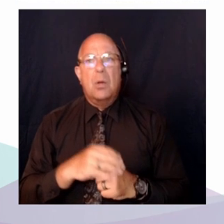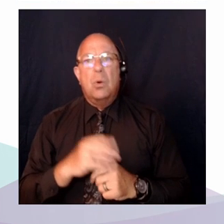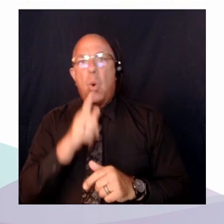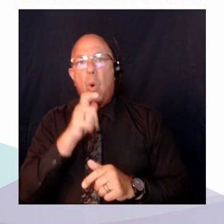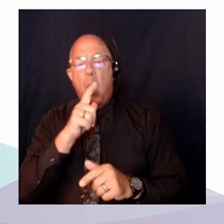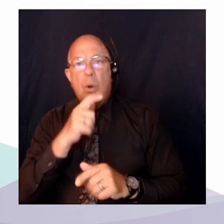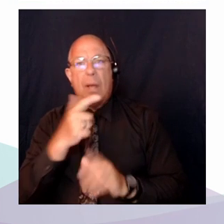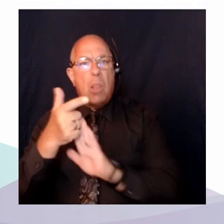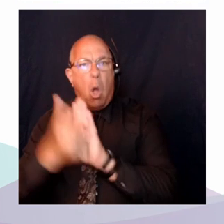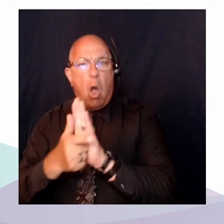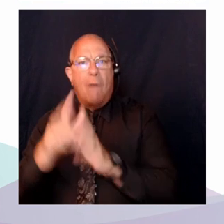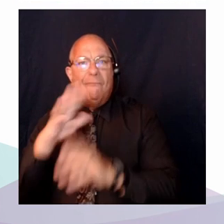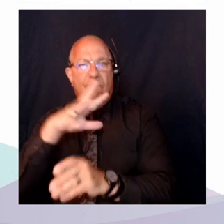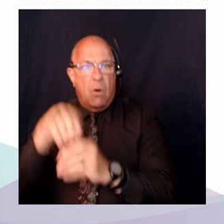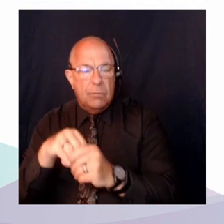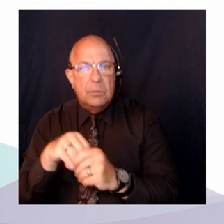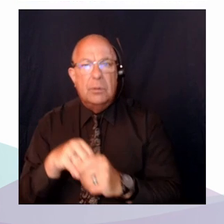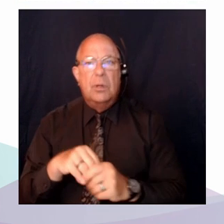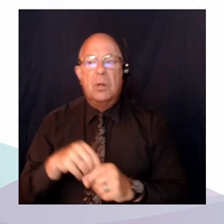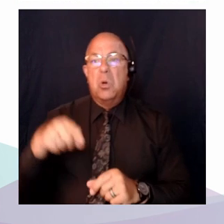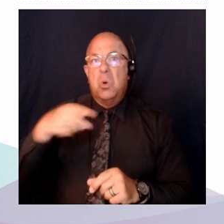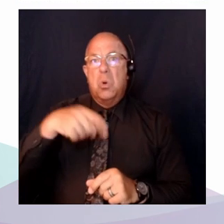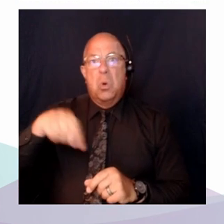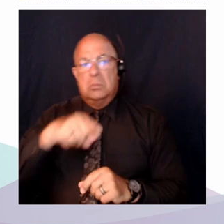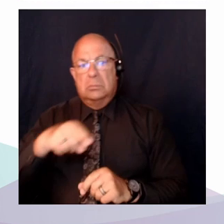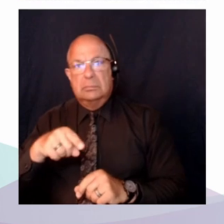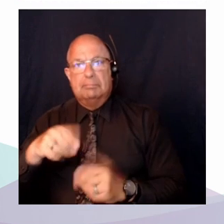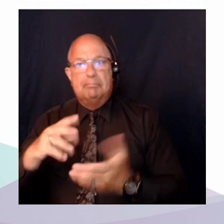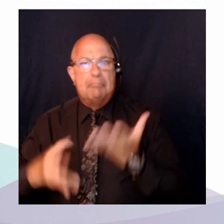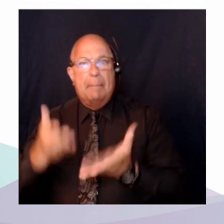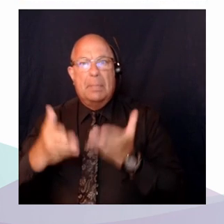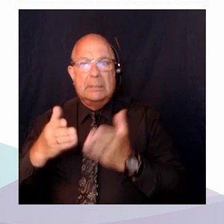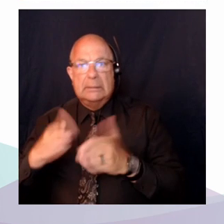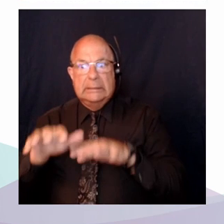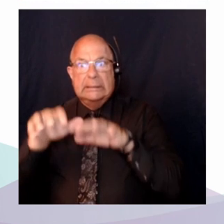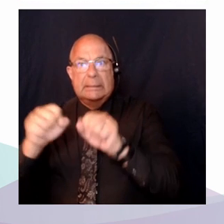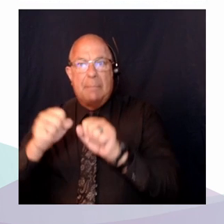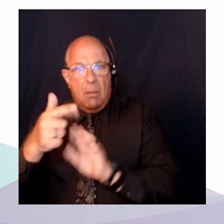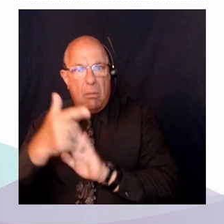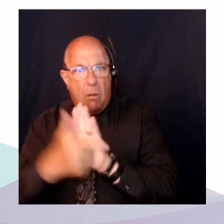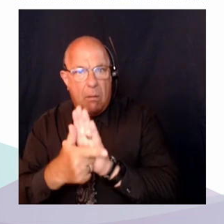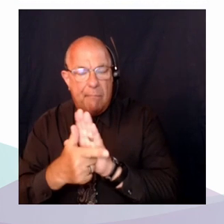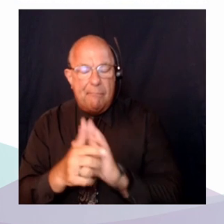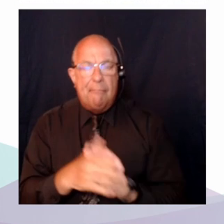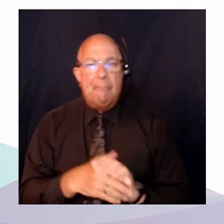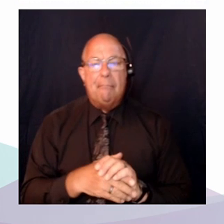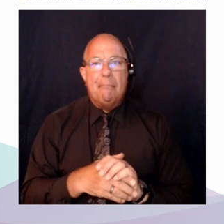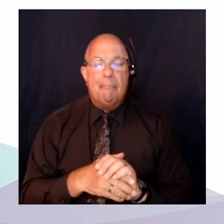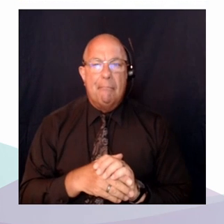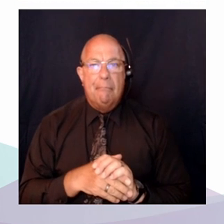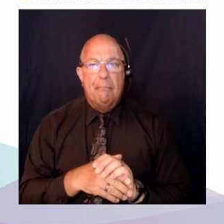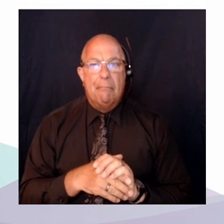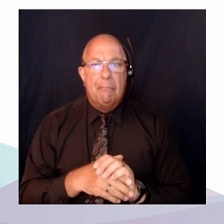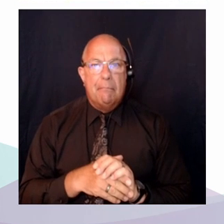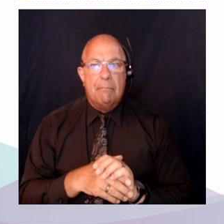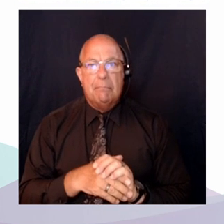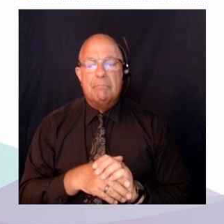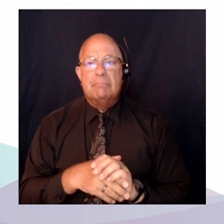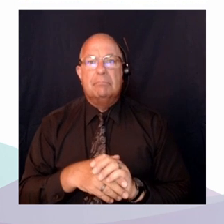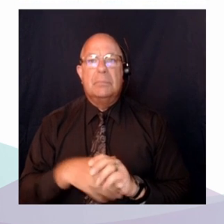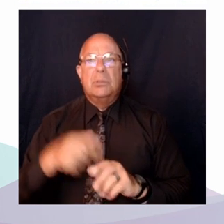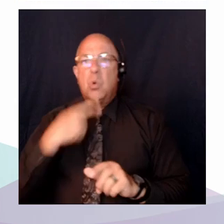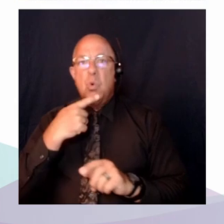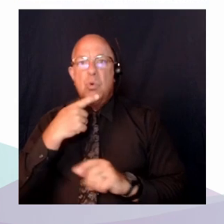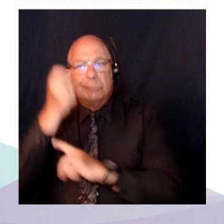pour leur donner effet. Alors, je pense bien sûr au gouvernement, aux législateurs, aux juges, aux avocats, aux